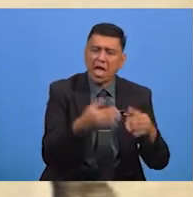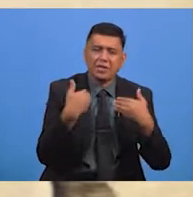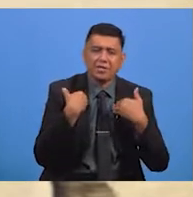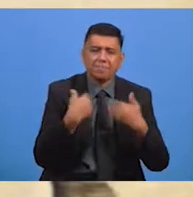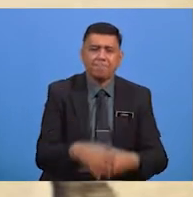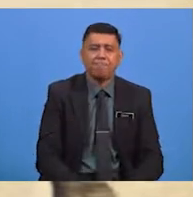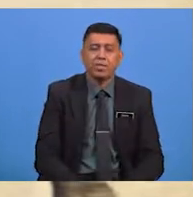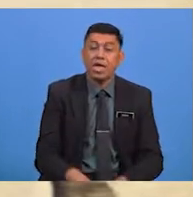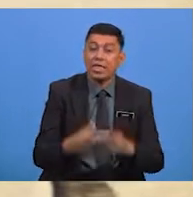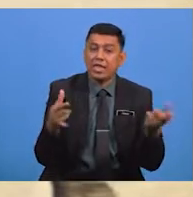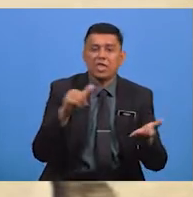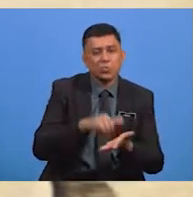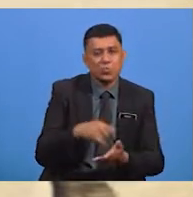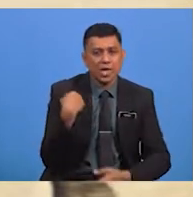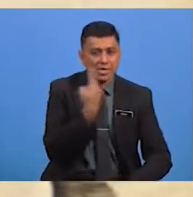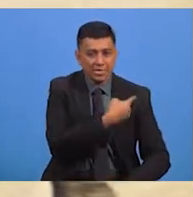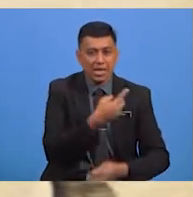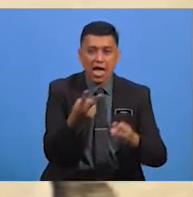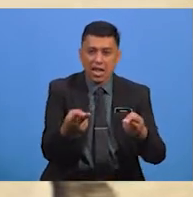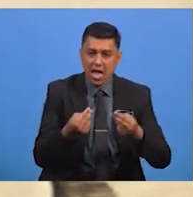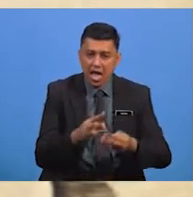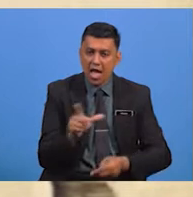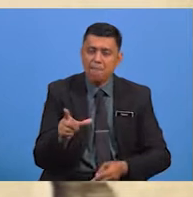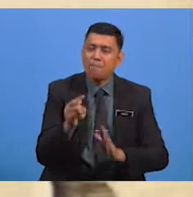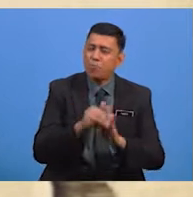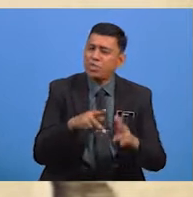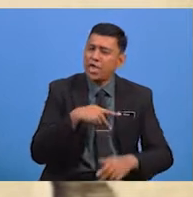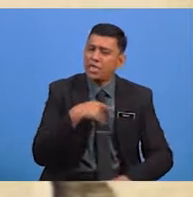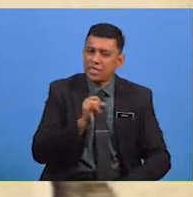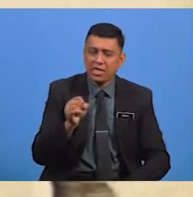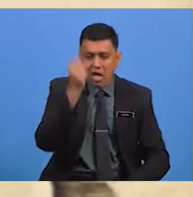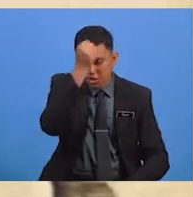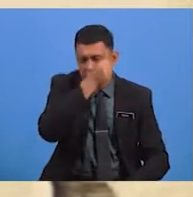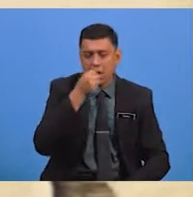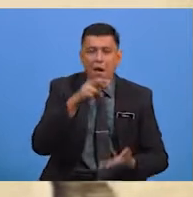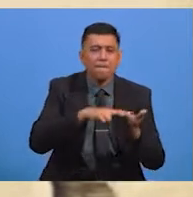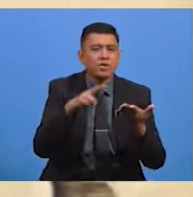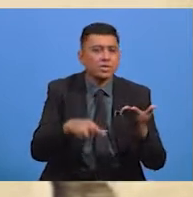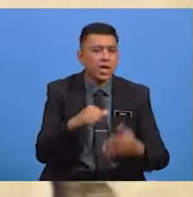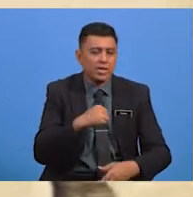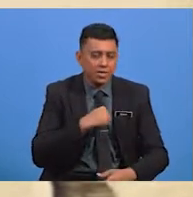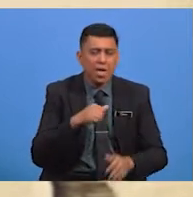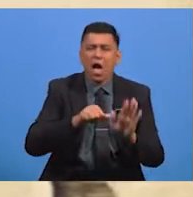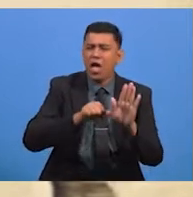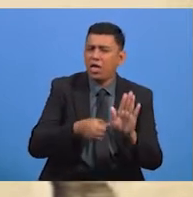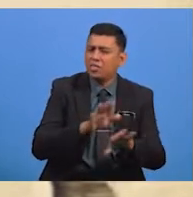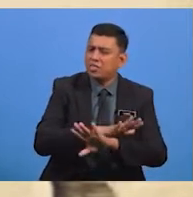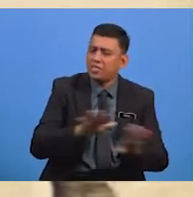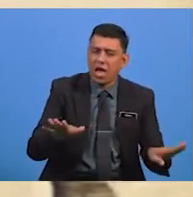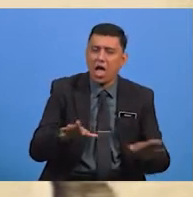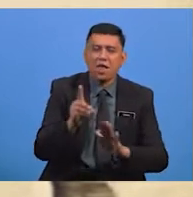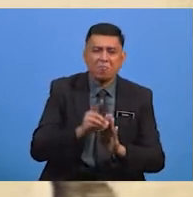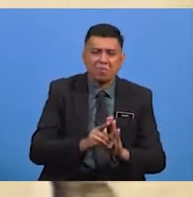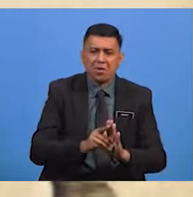Berada Selain Itu Kita Hendaklah Mempunyai Sikap Rendah Diri Agar